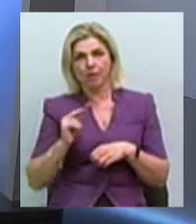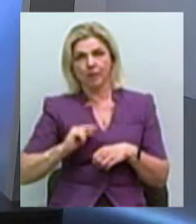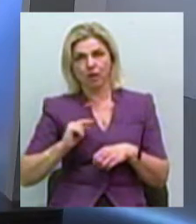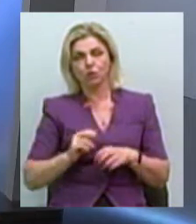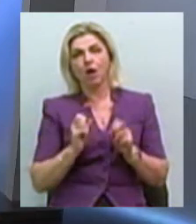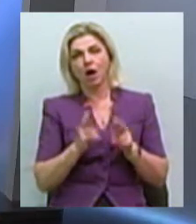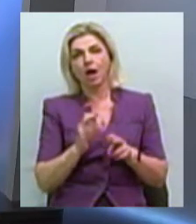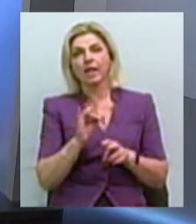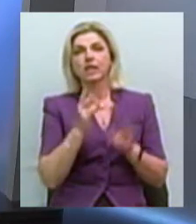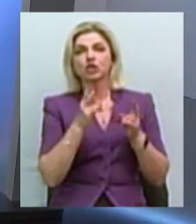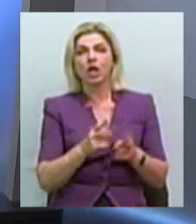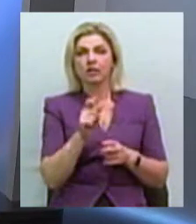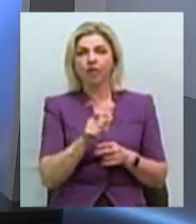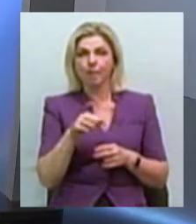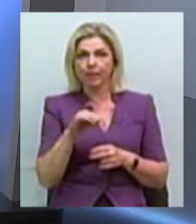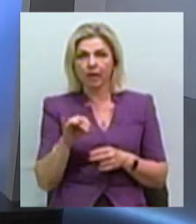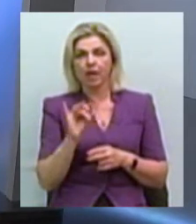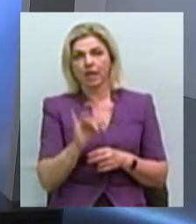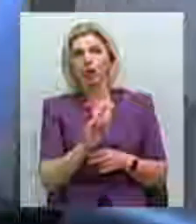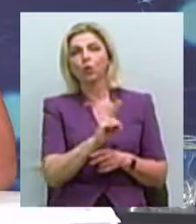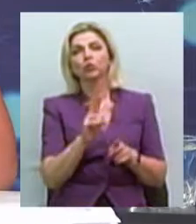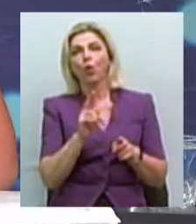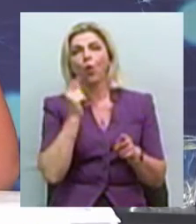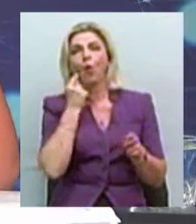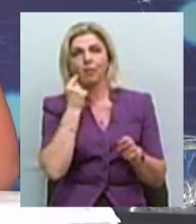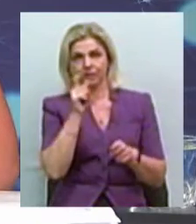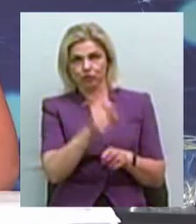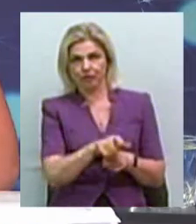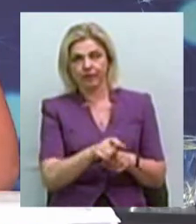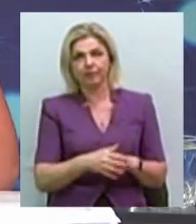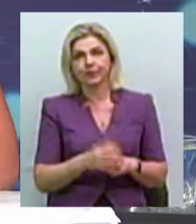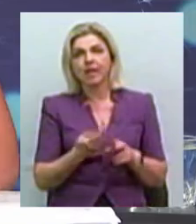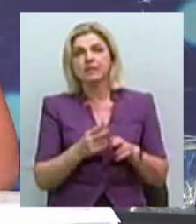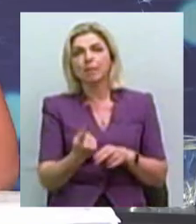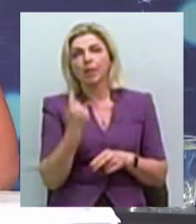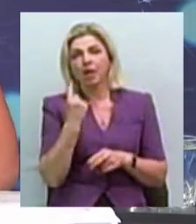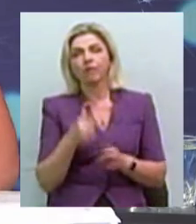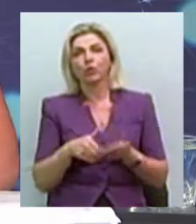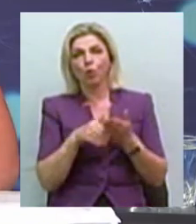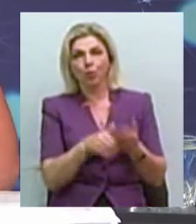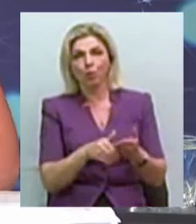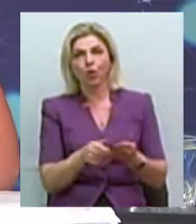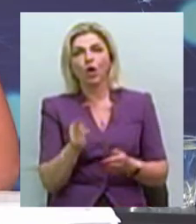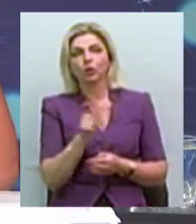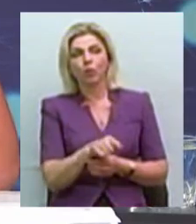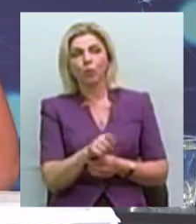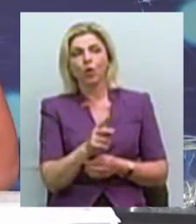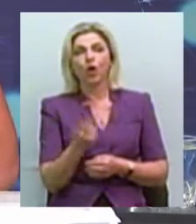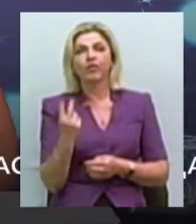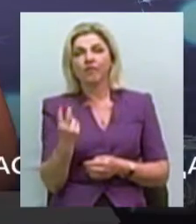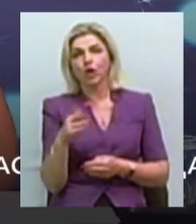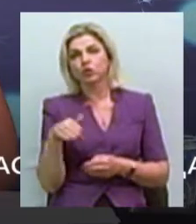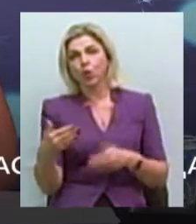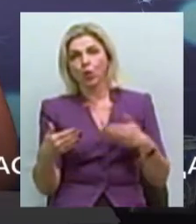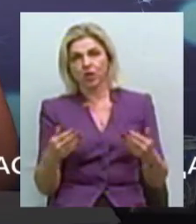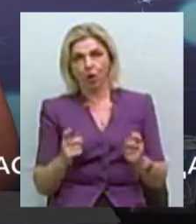із жертвами насилля, так і з кривдниками. Тобто, в першу чергу, це допомога, яка надається, скажімо так, обоим сторонам цього